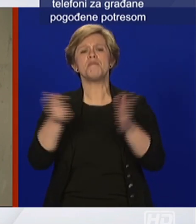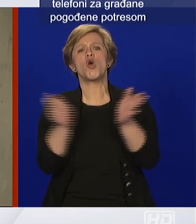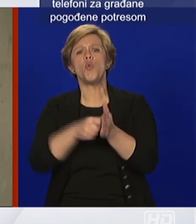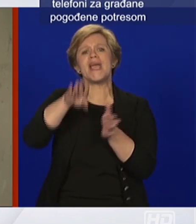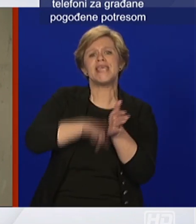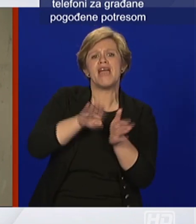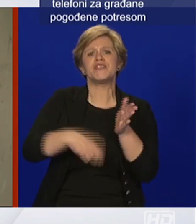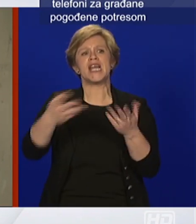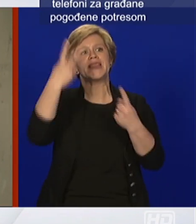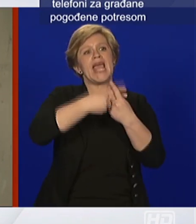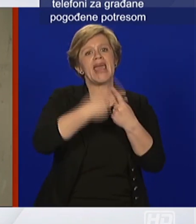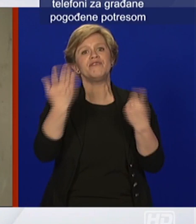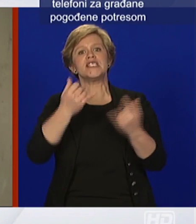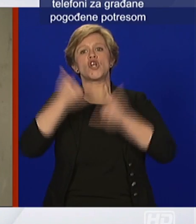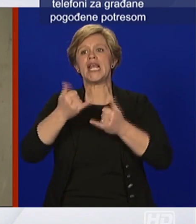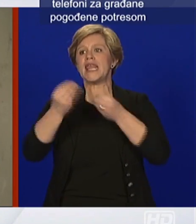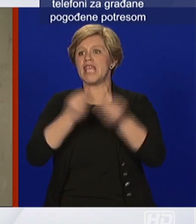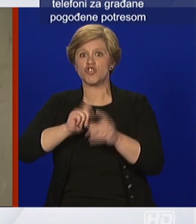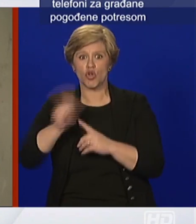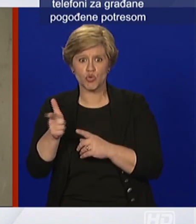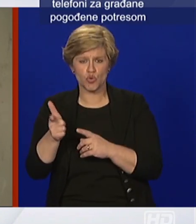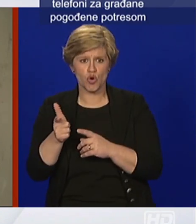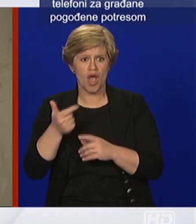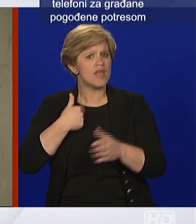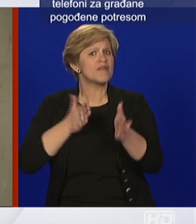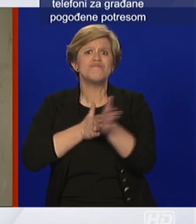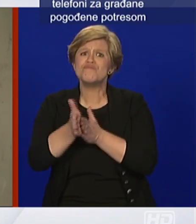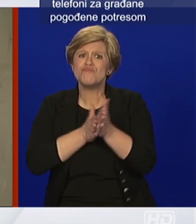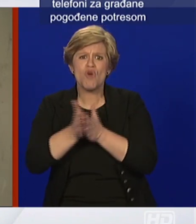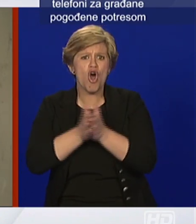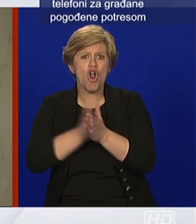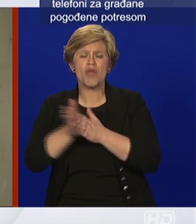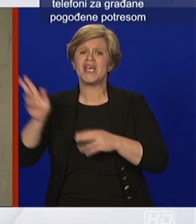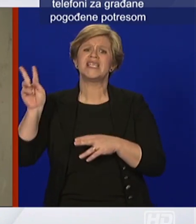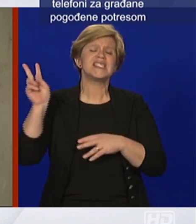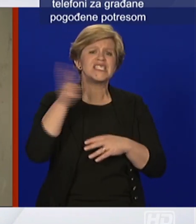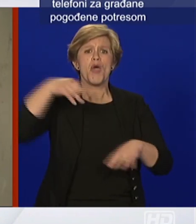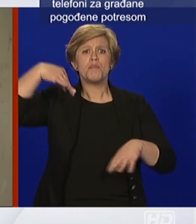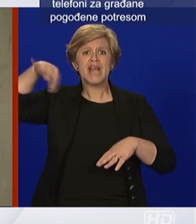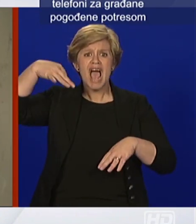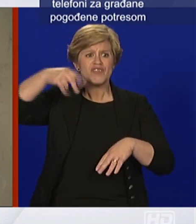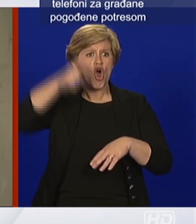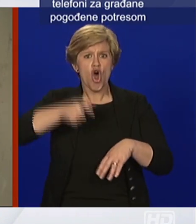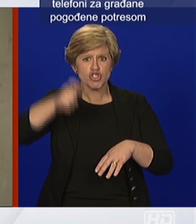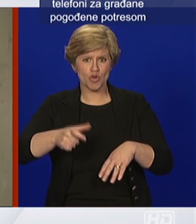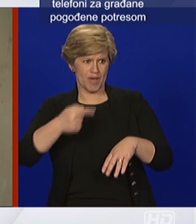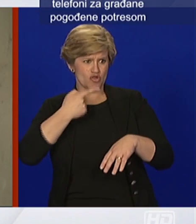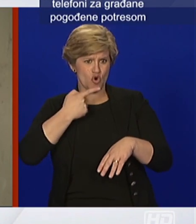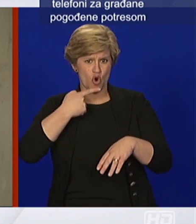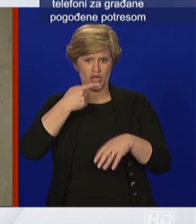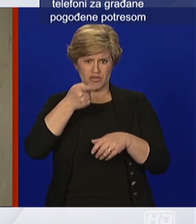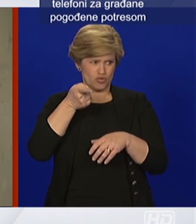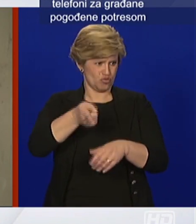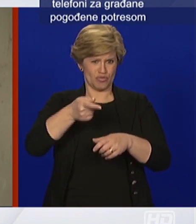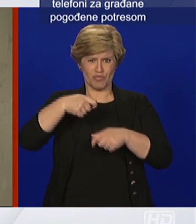televizora ili ne znam čega i pozivam sve pravne osobe koje se bave time da dobro